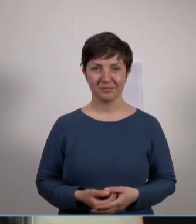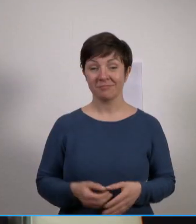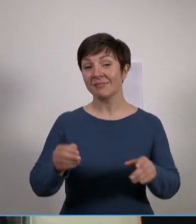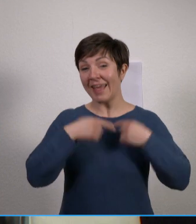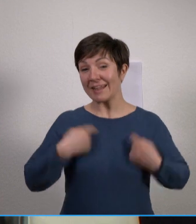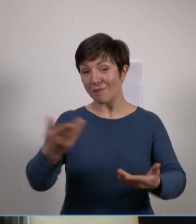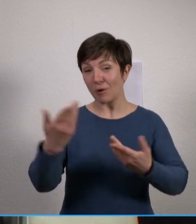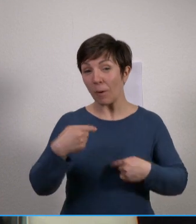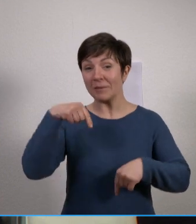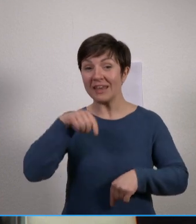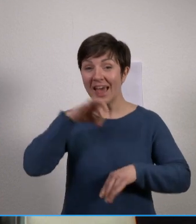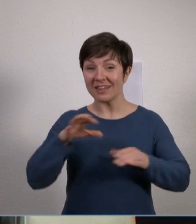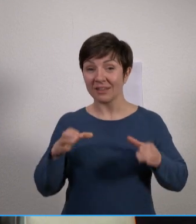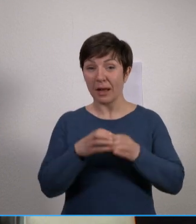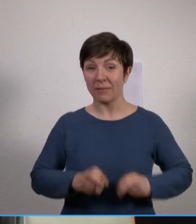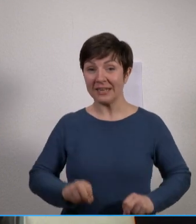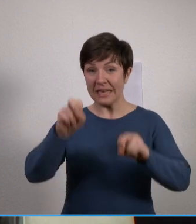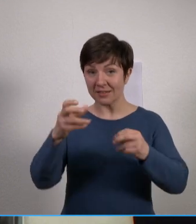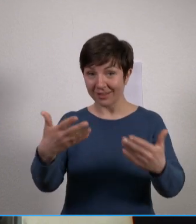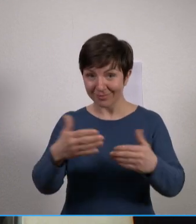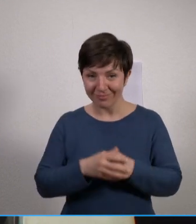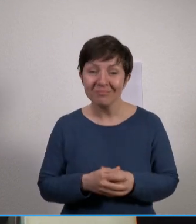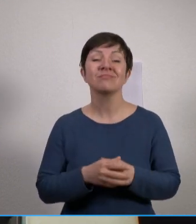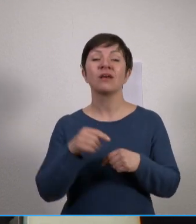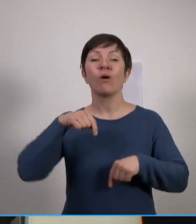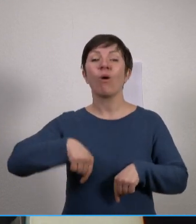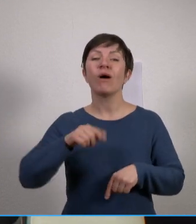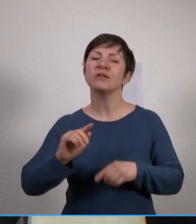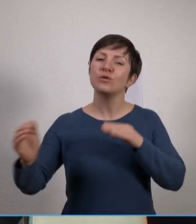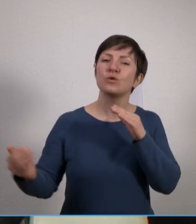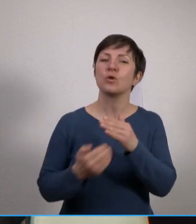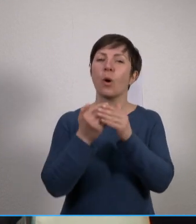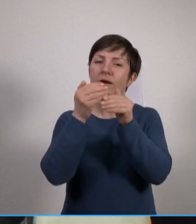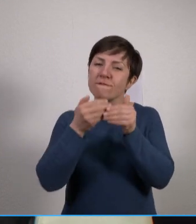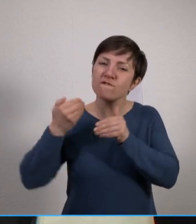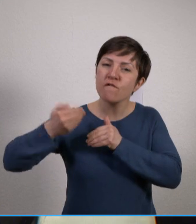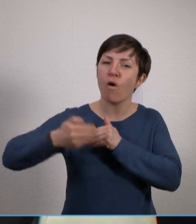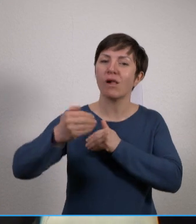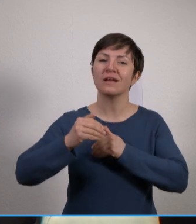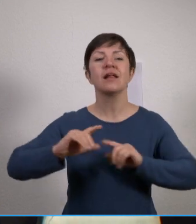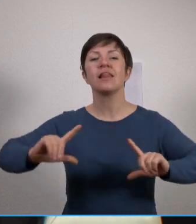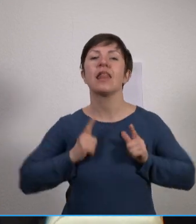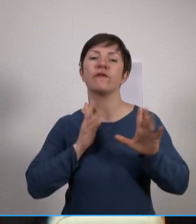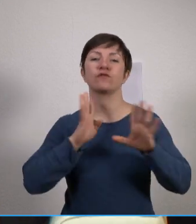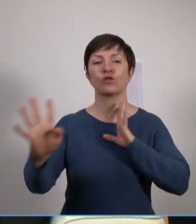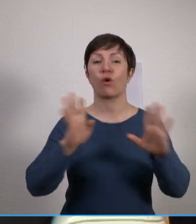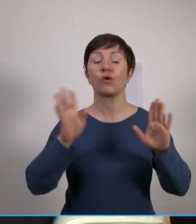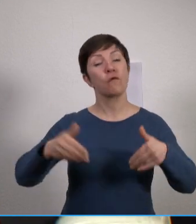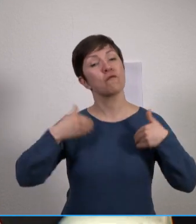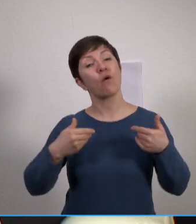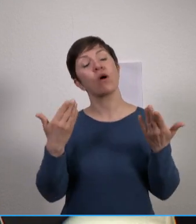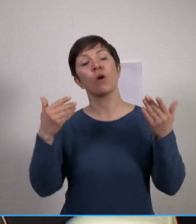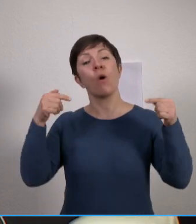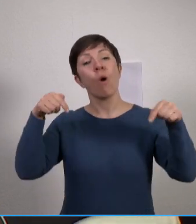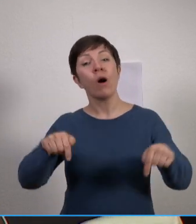Herzlich willkommen bei der Ärztekammer Niedersachsen. Wir senden heute eine neue Folge unseres Live-Talks. Und ich freue mich, heute ganz